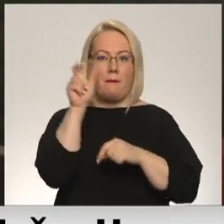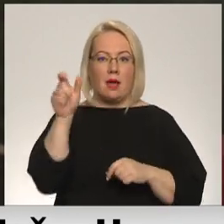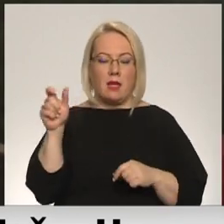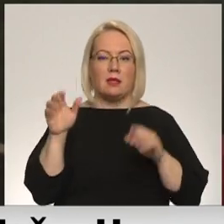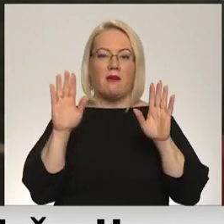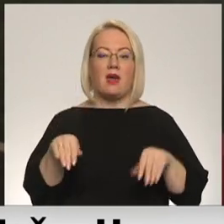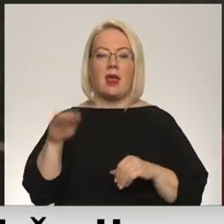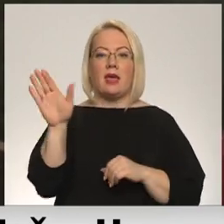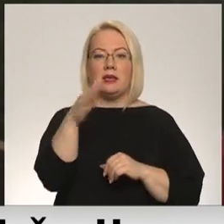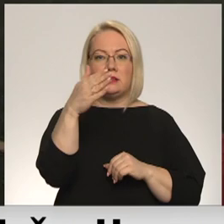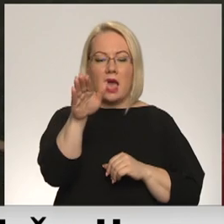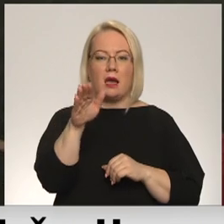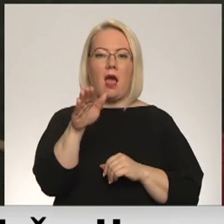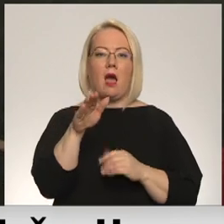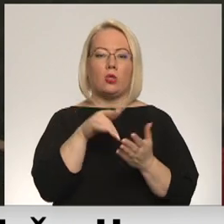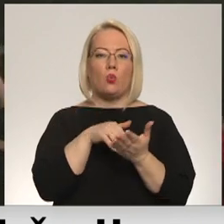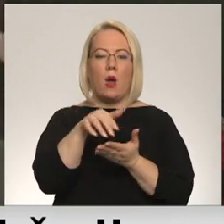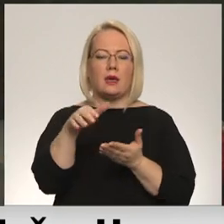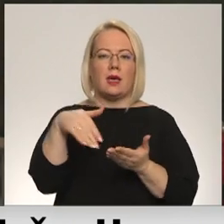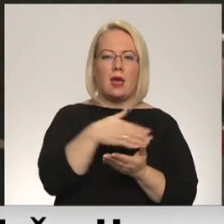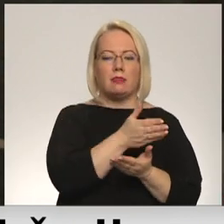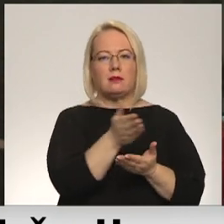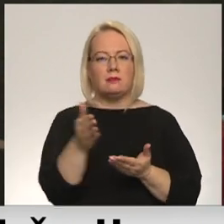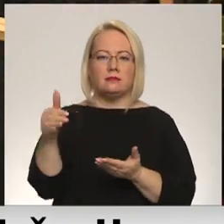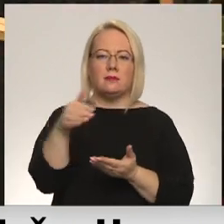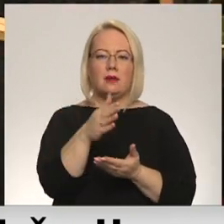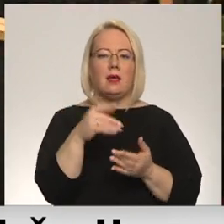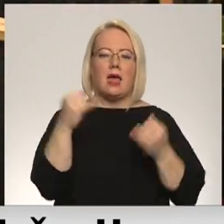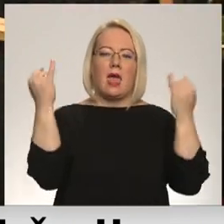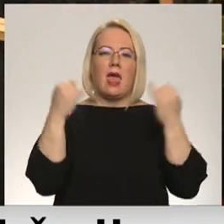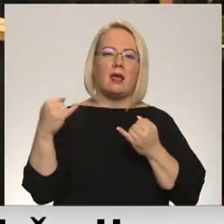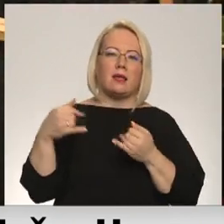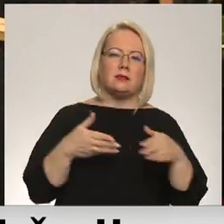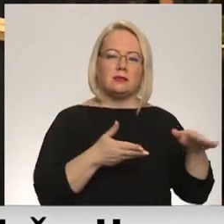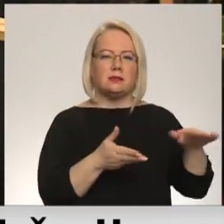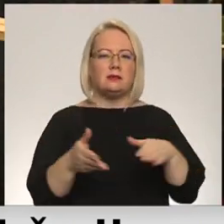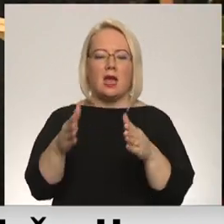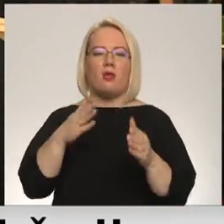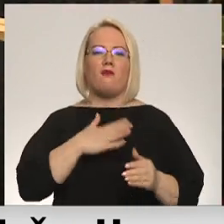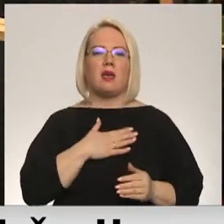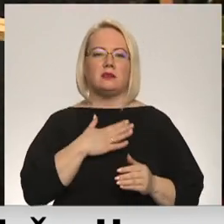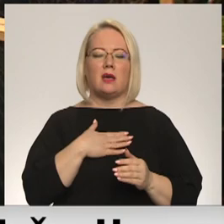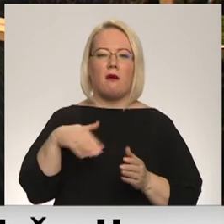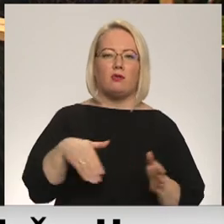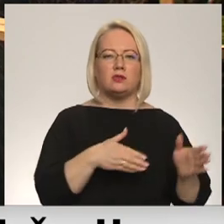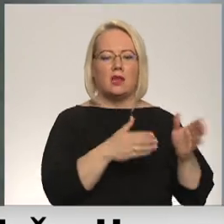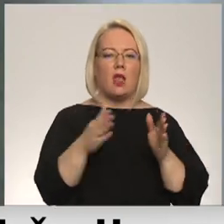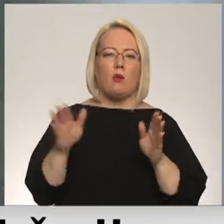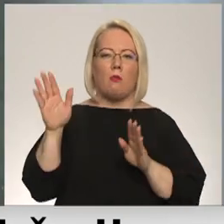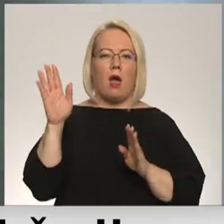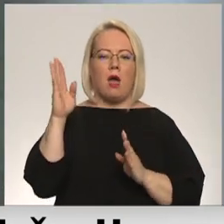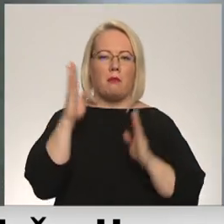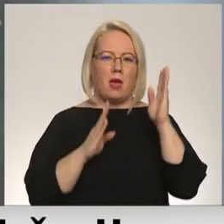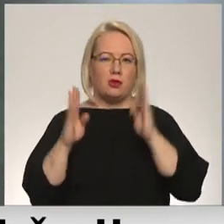iztaigāt un noiet savu veidu tādu eglas ceļu vai savu ceļu pa biežņu šeit.